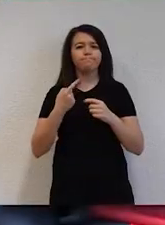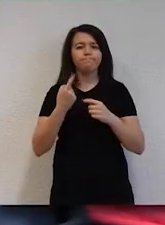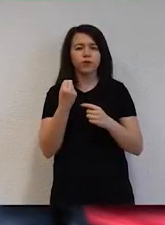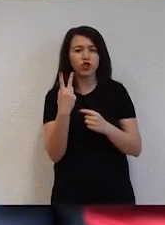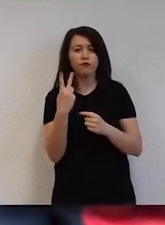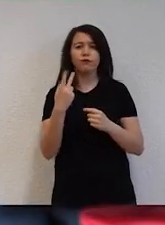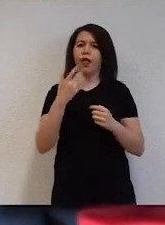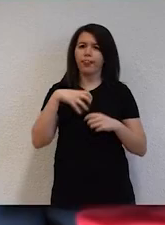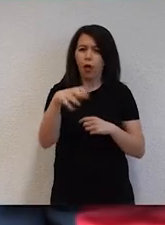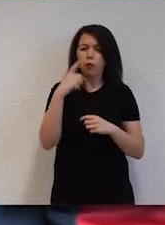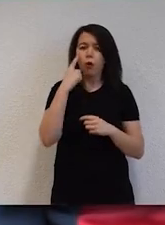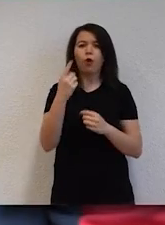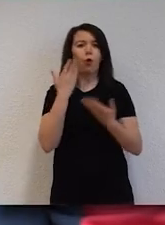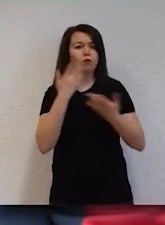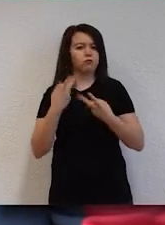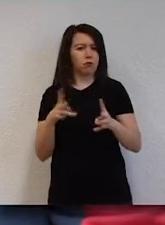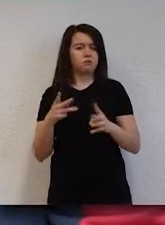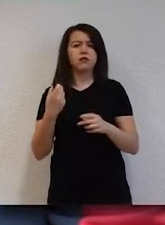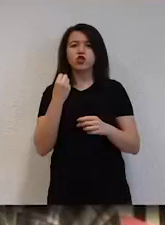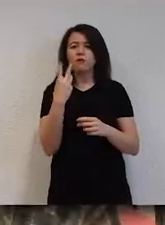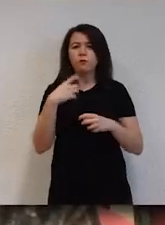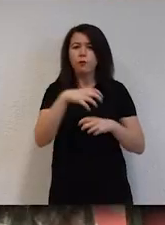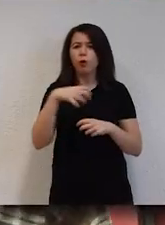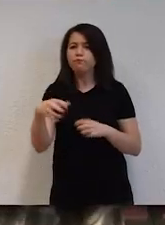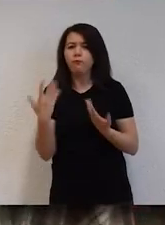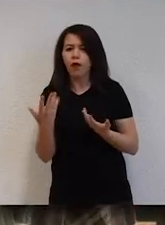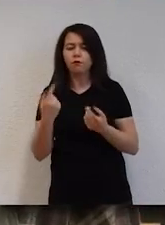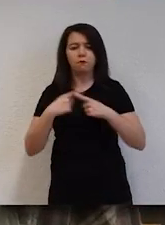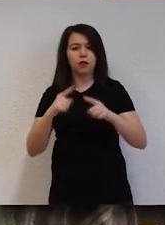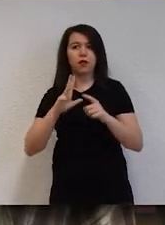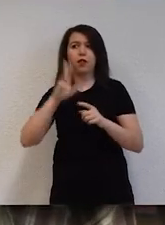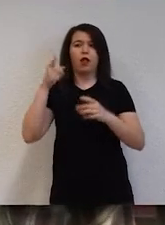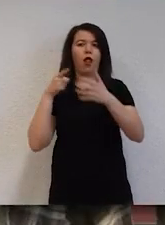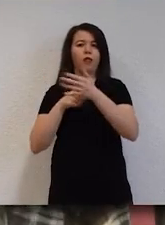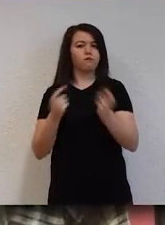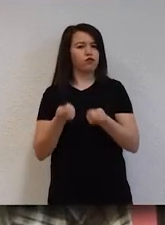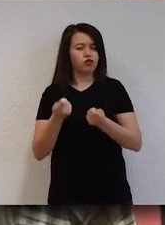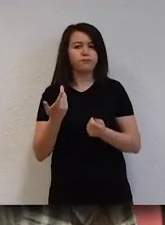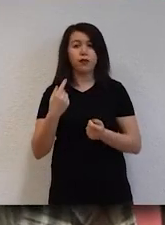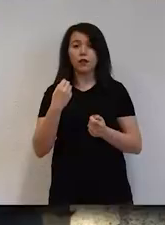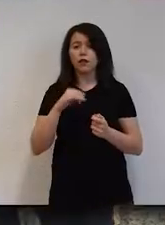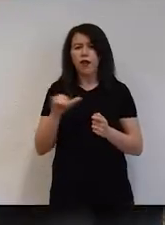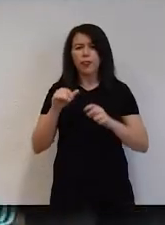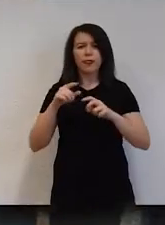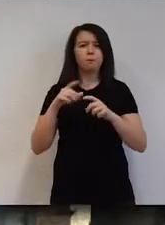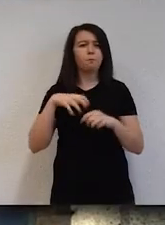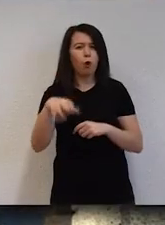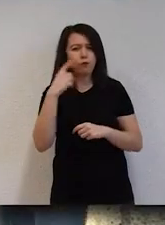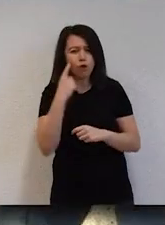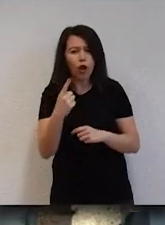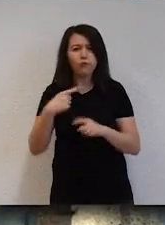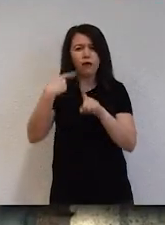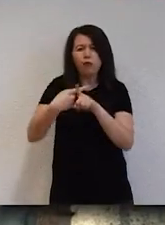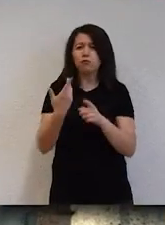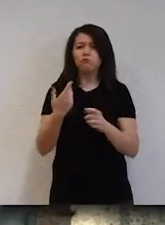çift anadal ve yandal eğitimi almak isteyen öğrenciler donanımlarını daha da ileri götürürler. Yandal programını